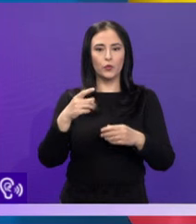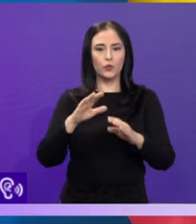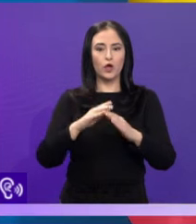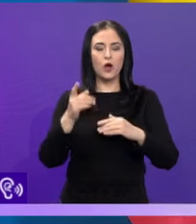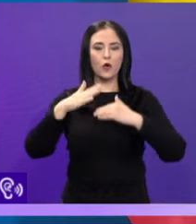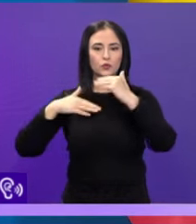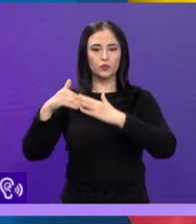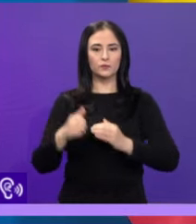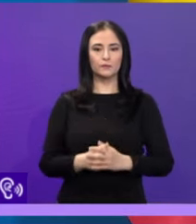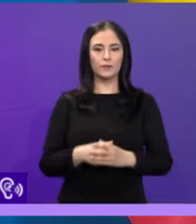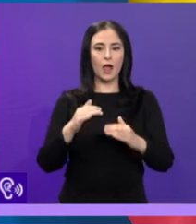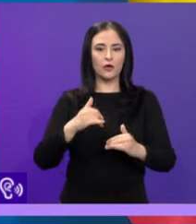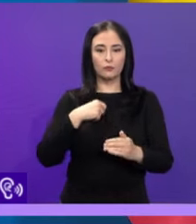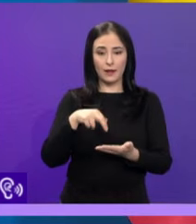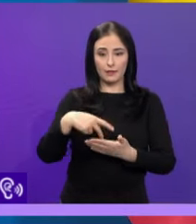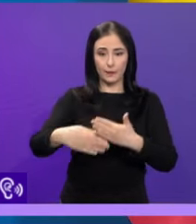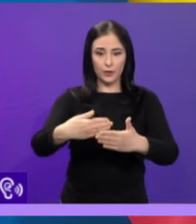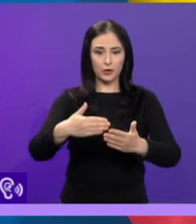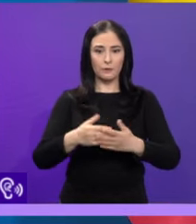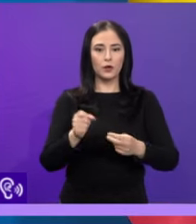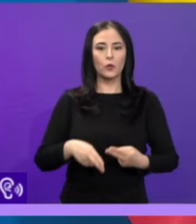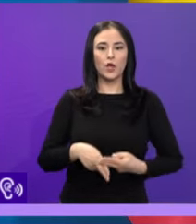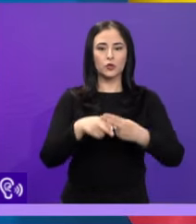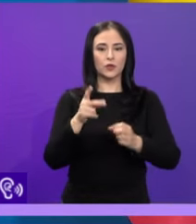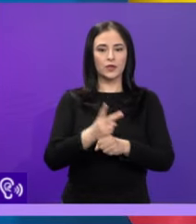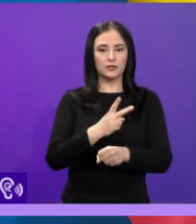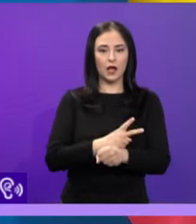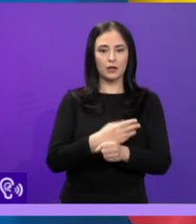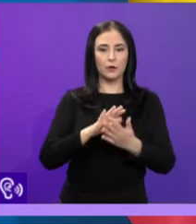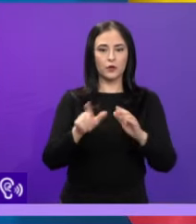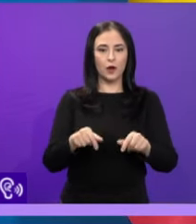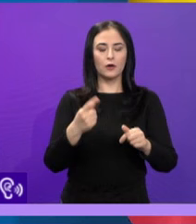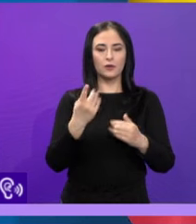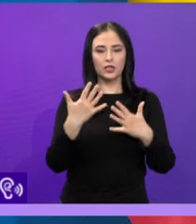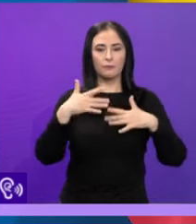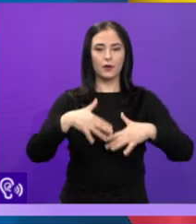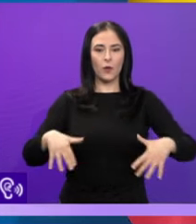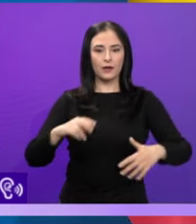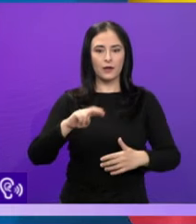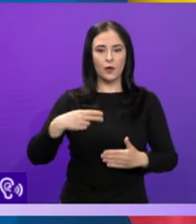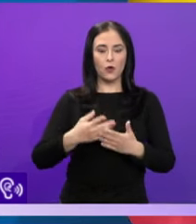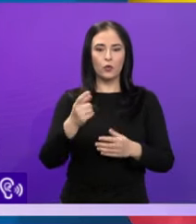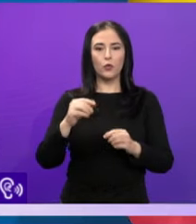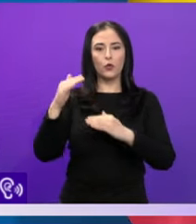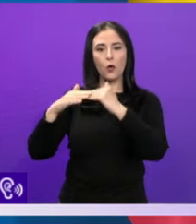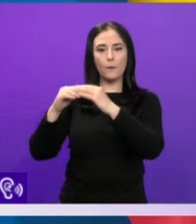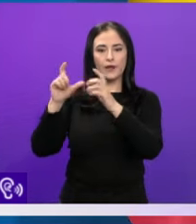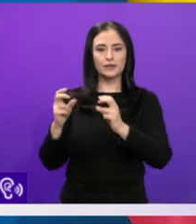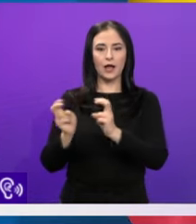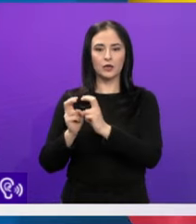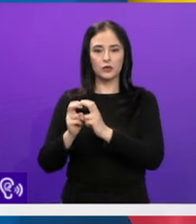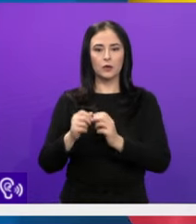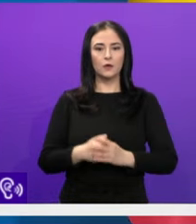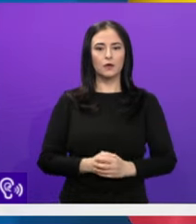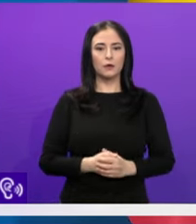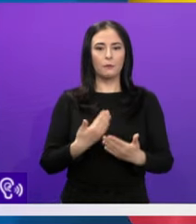Turcia. Acordăm azi și un ajutor de stat de peste 386 de milioane de lei complexului energetic Oltenia